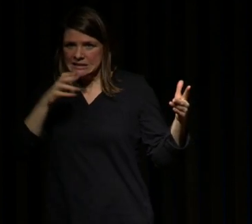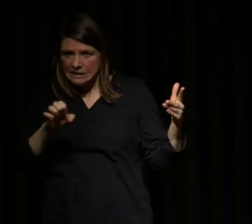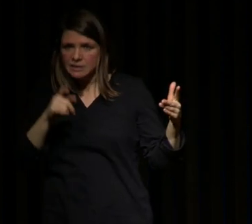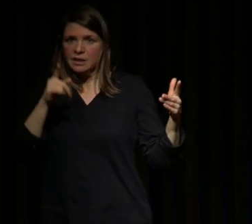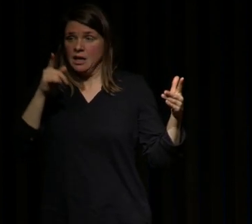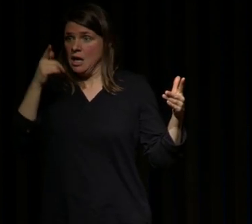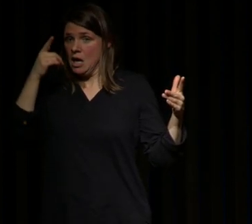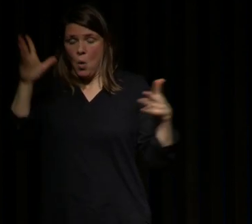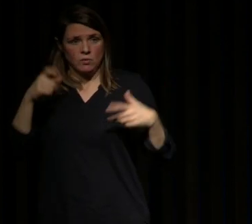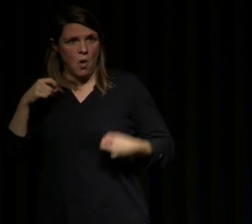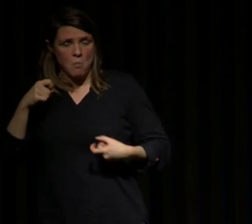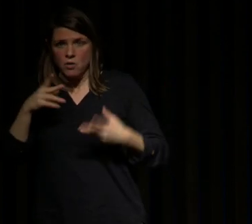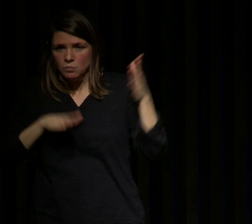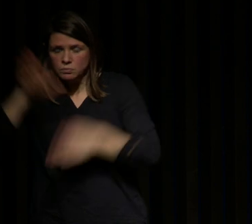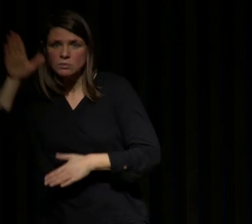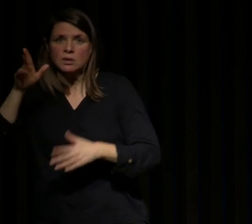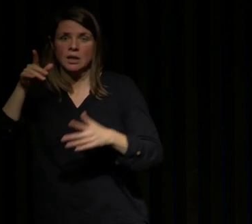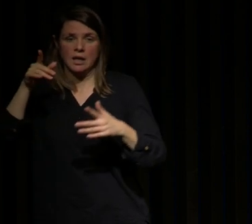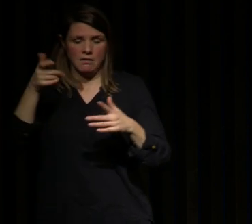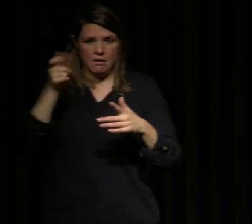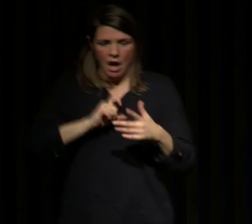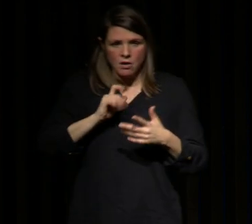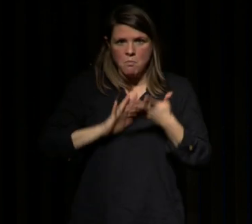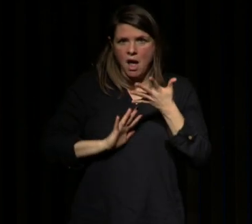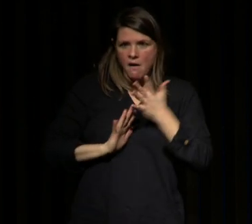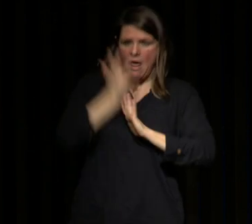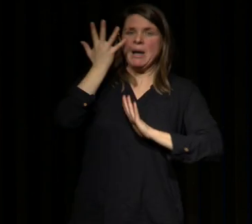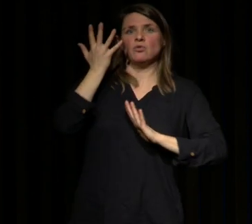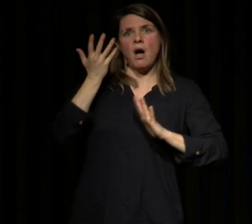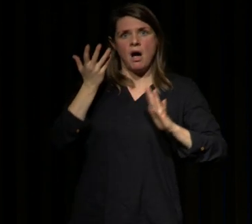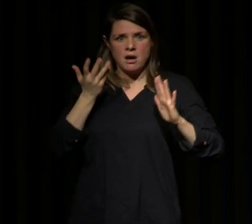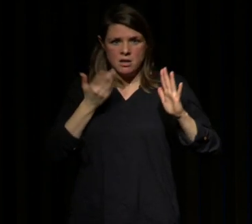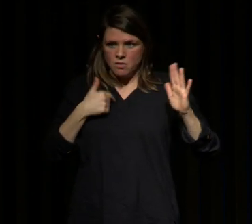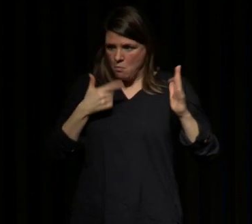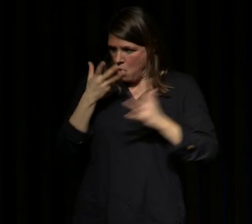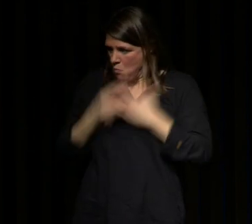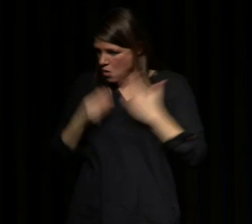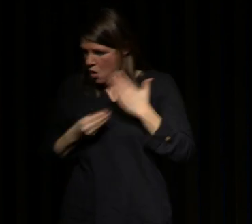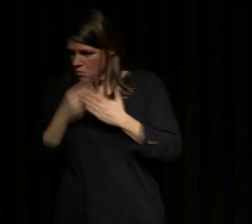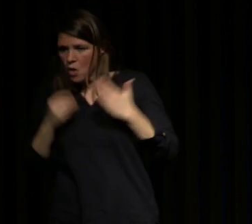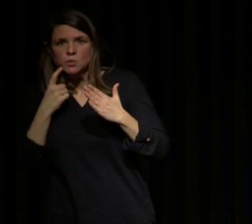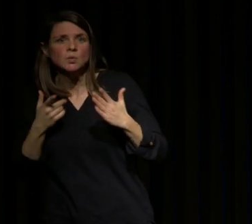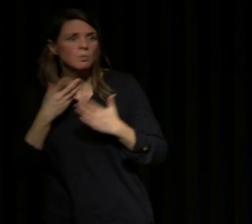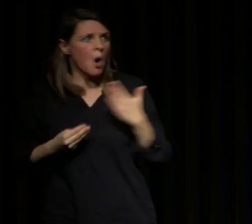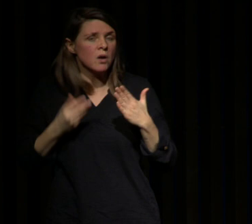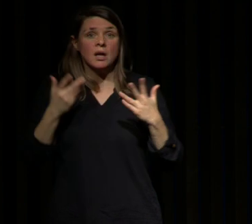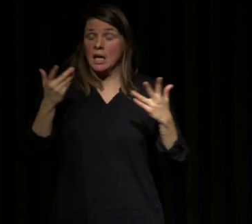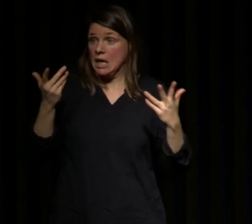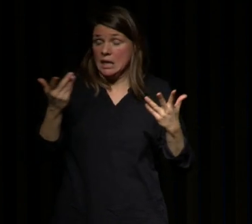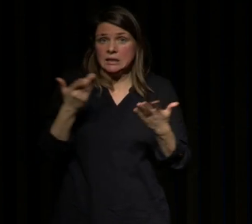dans une certaine mesure vous rendre inflammatoire et donc potentiellement insulinorésistant et ça contribuera